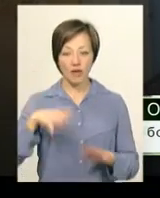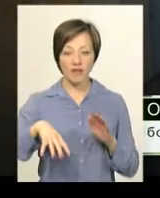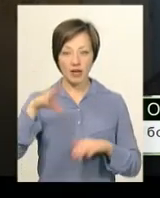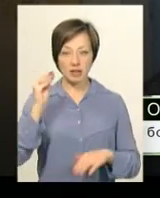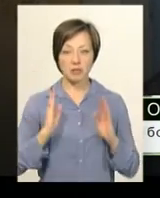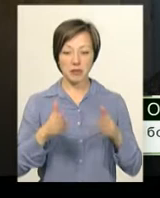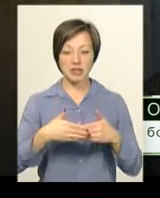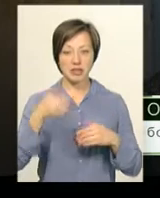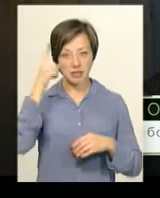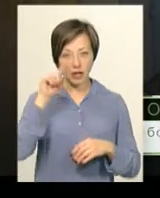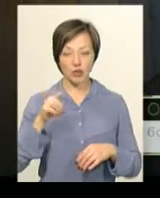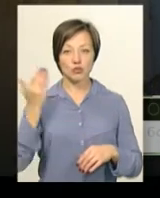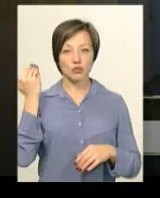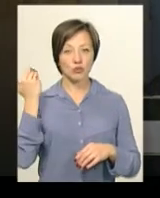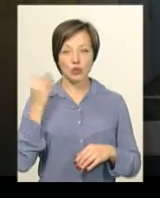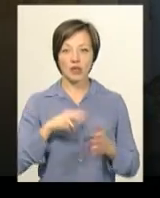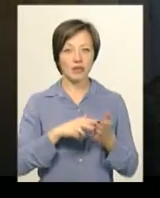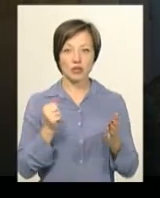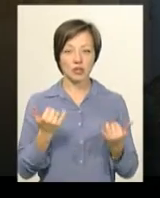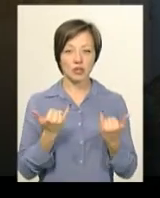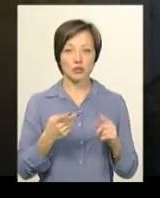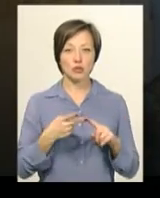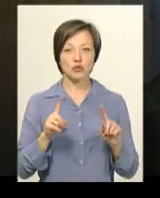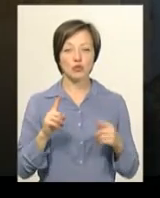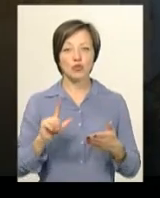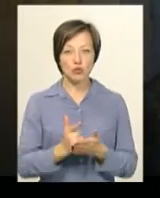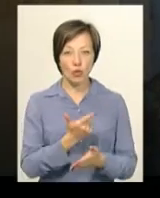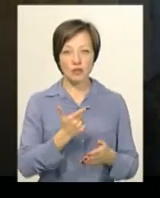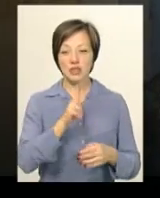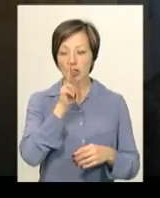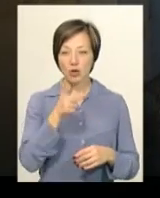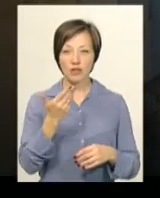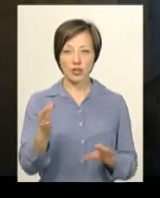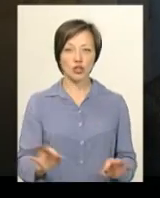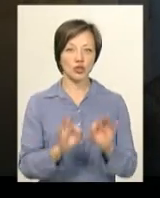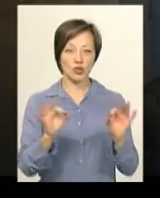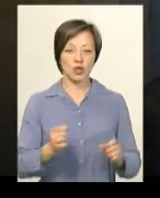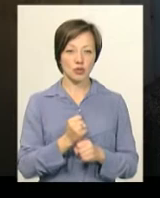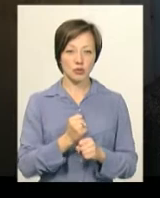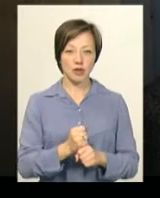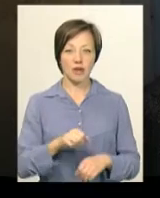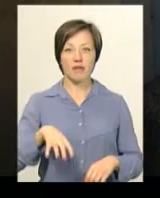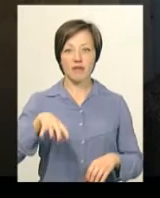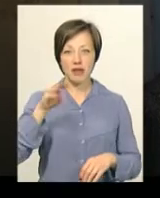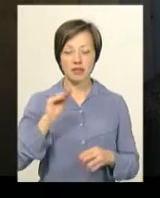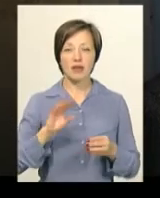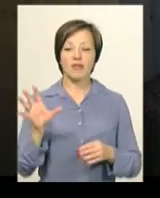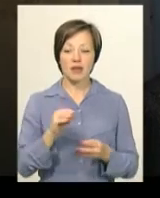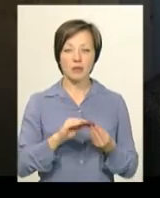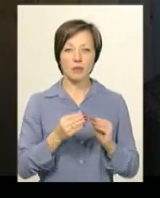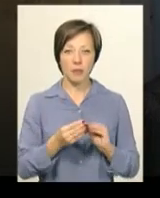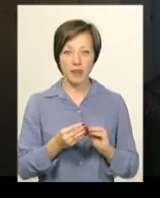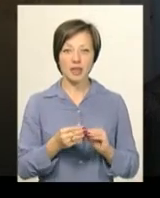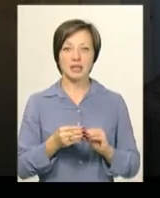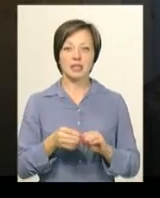знає. Чому, по-перше, тоді не відключили? Друге, чому знову за три роки ви нічого не зробили? Весь сирбор, я говорив,